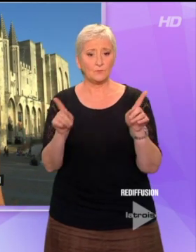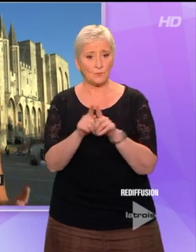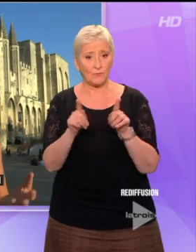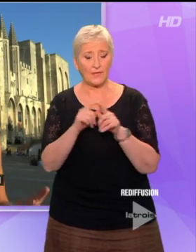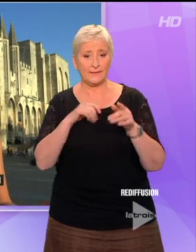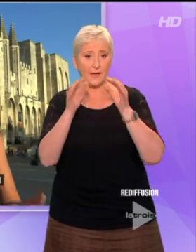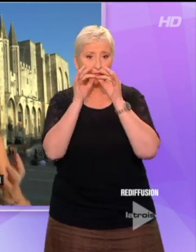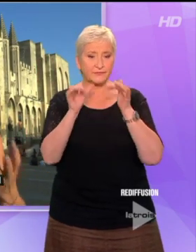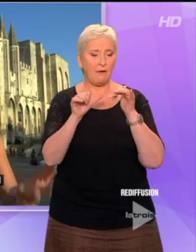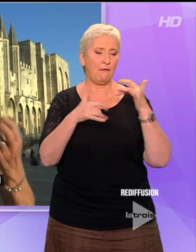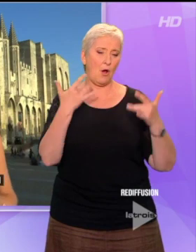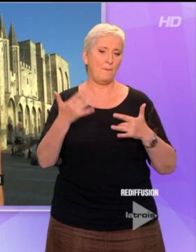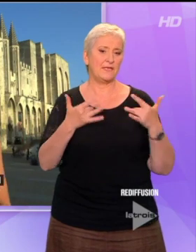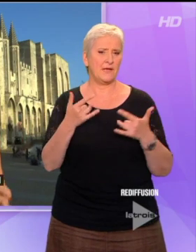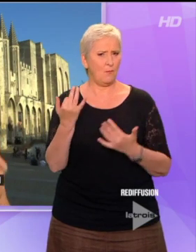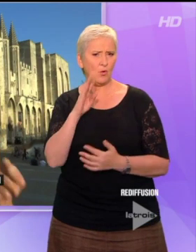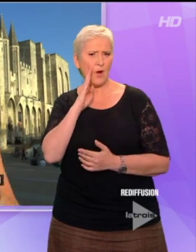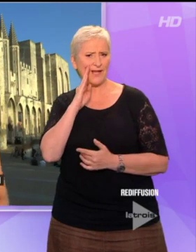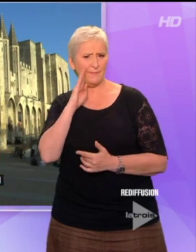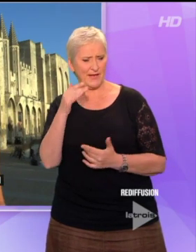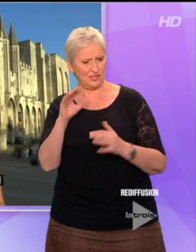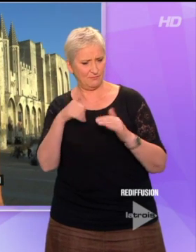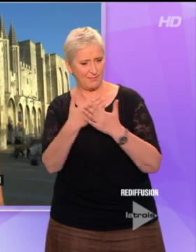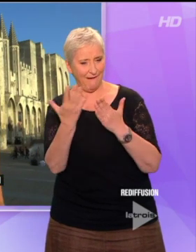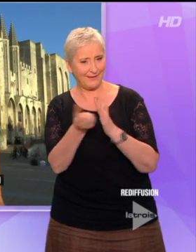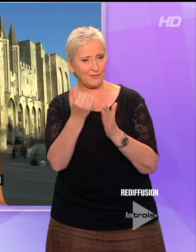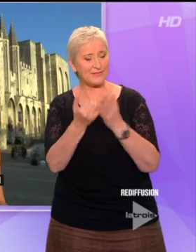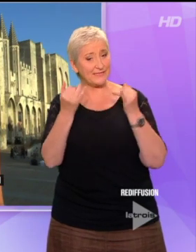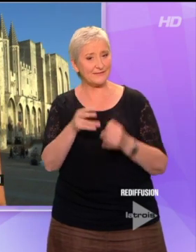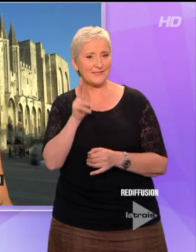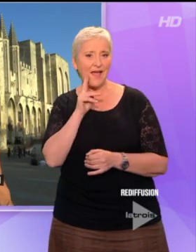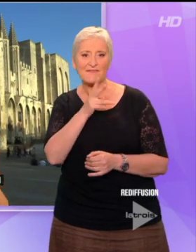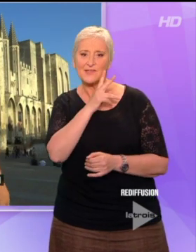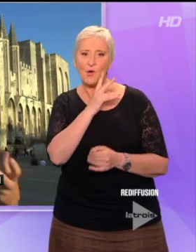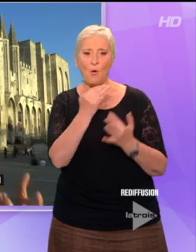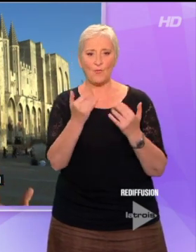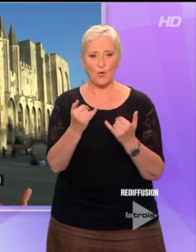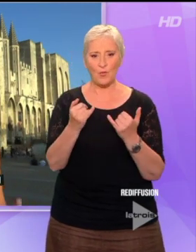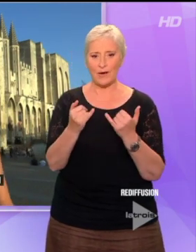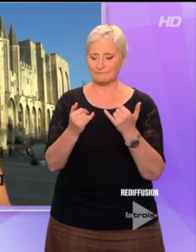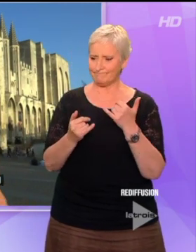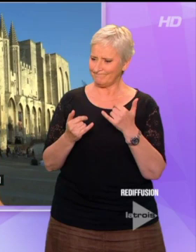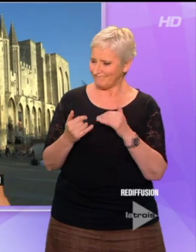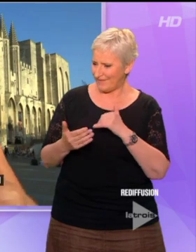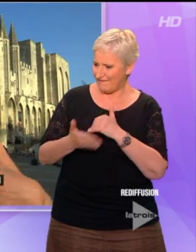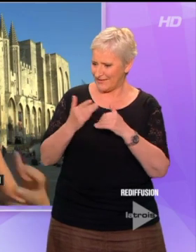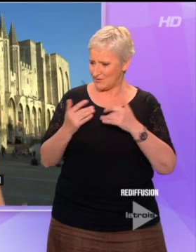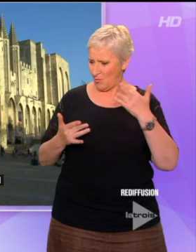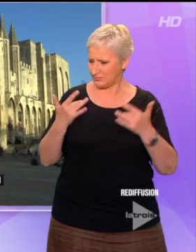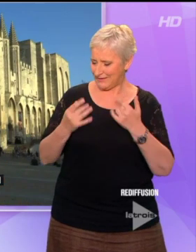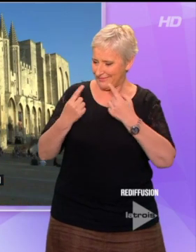'excellence des comédiats. Alors pourquoi les Belges marchent-ils à Avignon ? Mais tout simplement parce qu'on joue différemment. On occupe